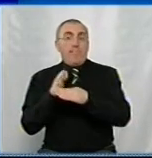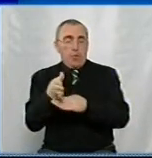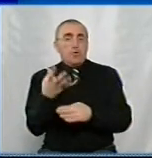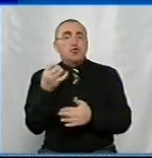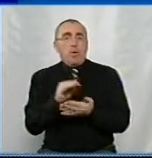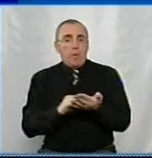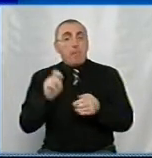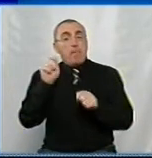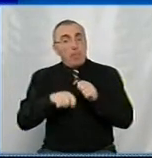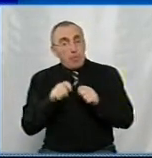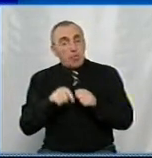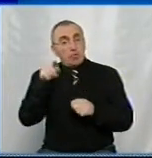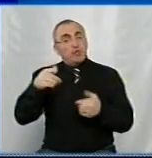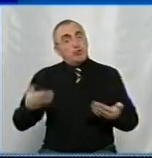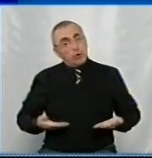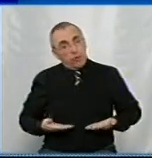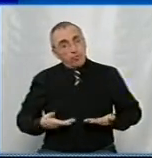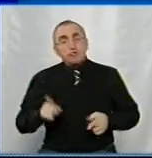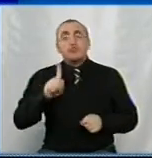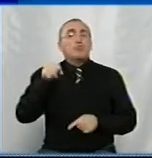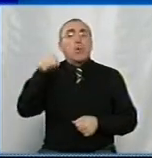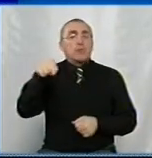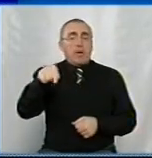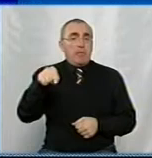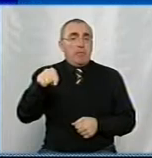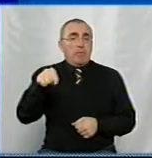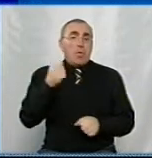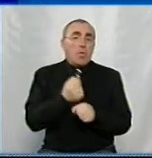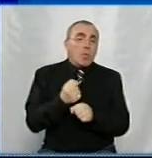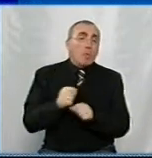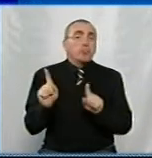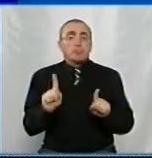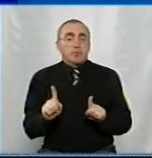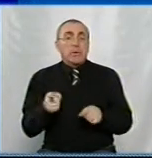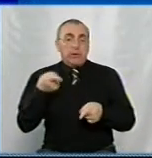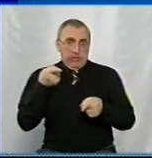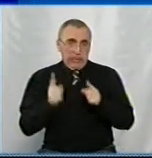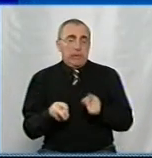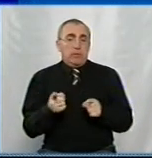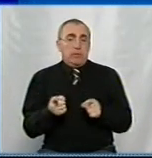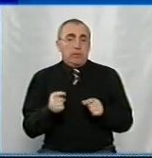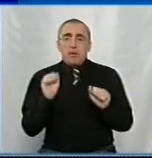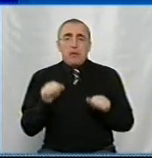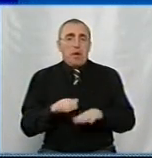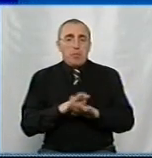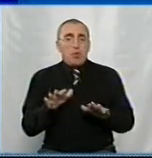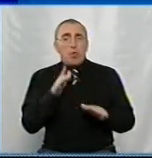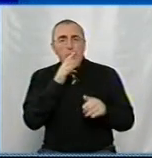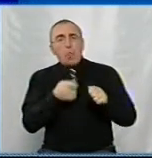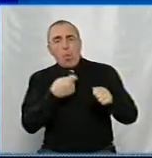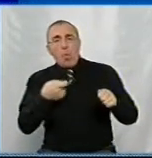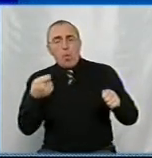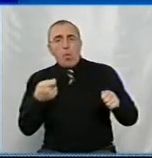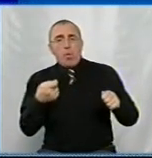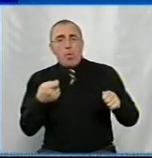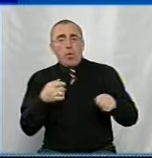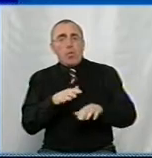раз, перепровіримо, живуть вони, що вони там роблять. Тому, дійсно, неможливо довгий час бути